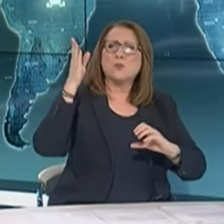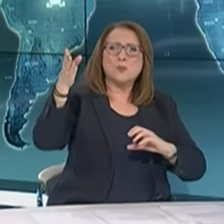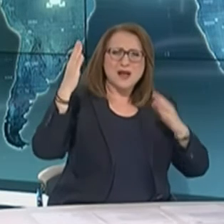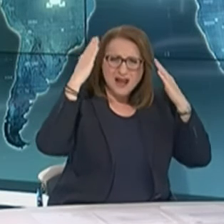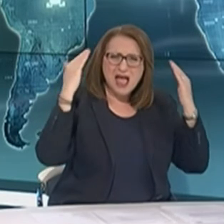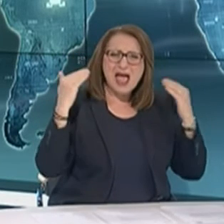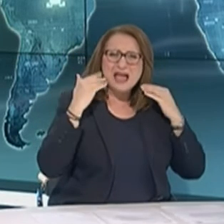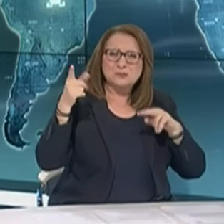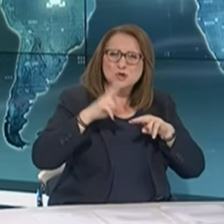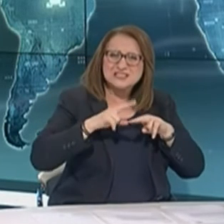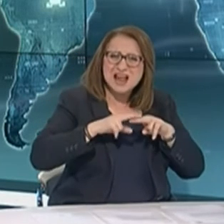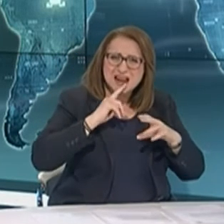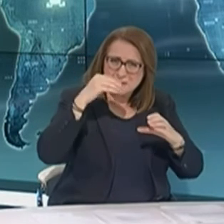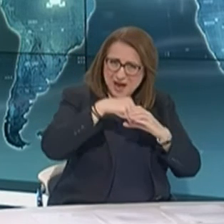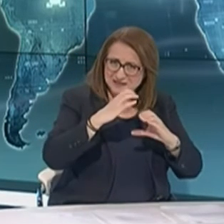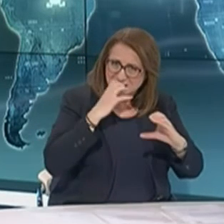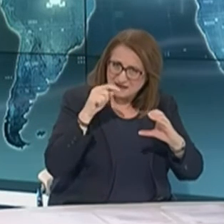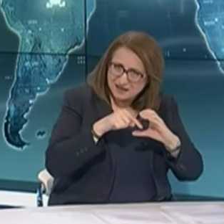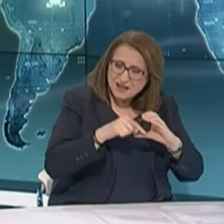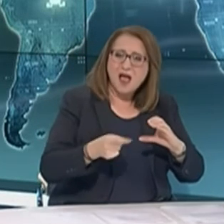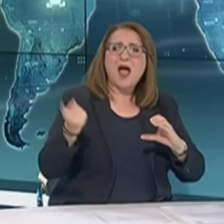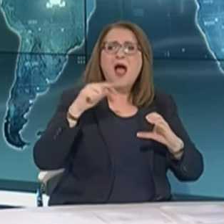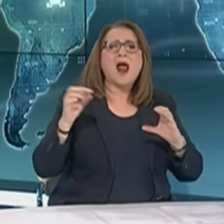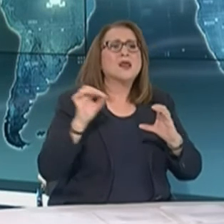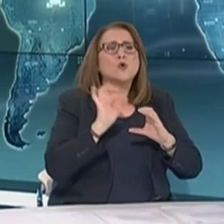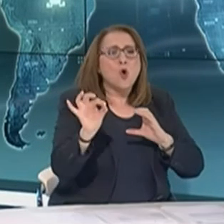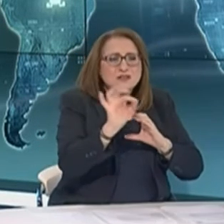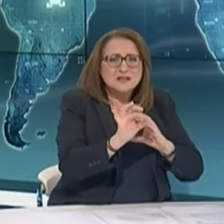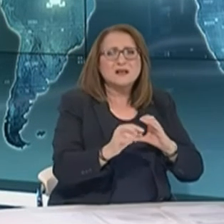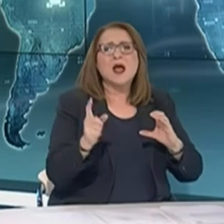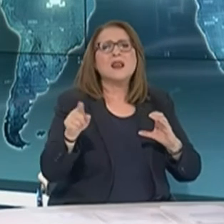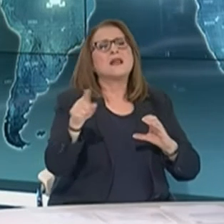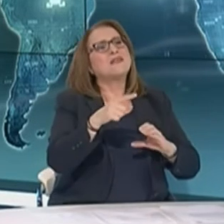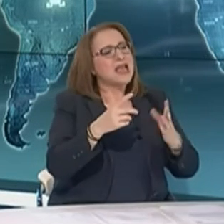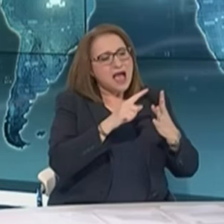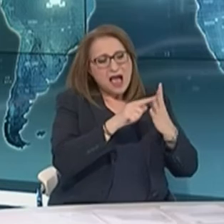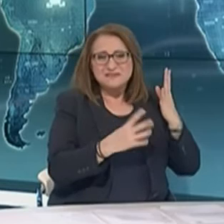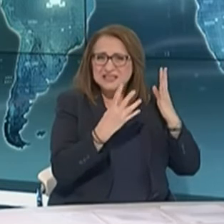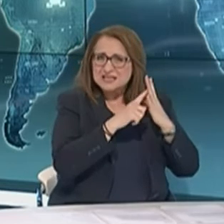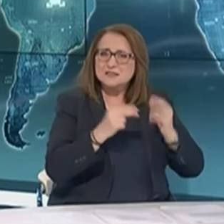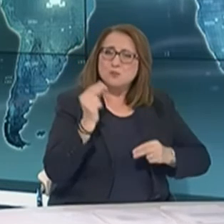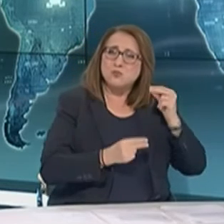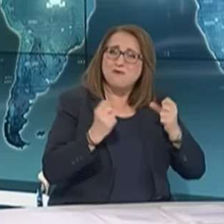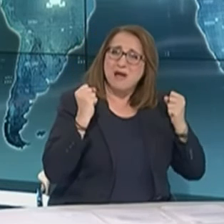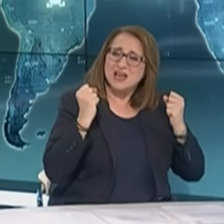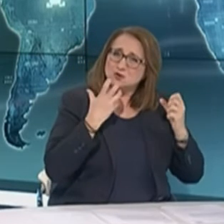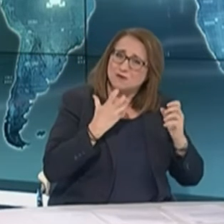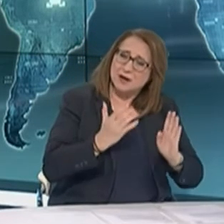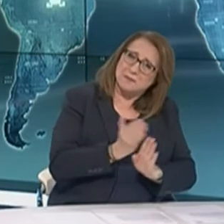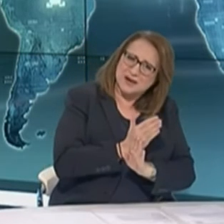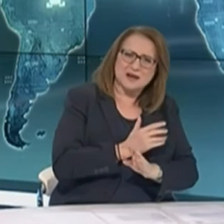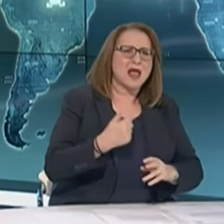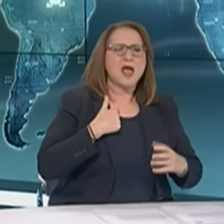Αγίων Τόπων. Θα πρέπει να περιμένουμε περισσότερο ώστε να συμβαδίσουν τα δεδομένα με αυτό που παρατηρείται σε παγκόσμιο επίπεδο. Δεν με ανησυχεί, δεν έχουμε